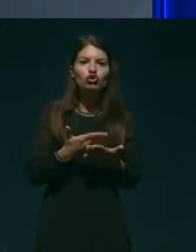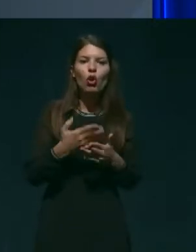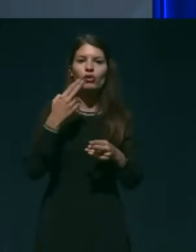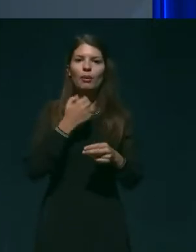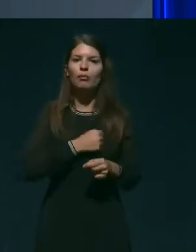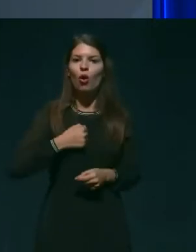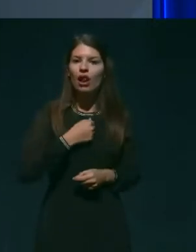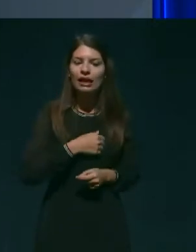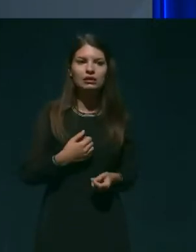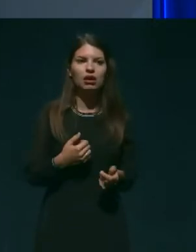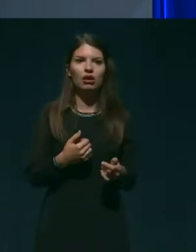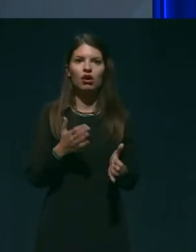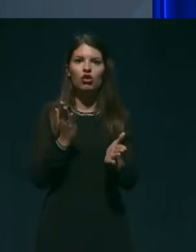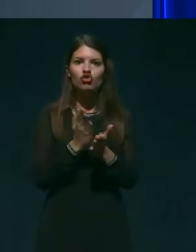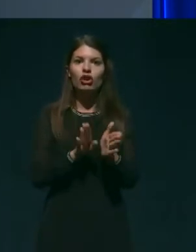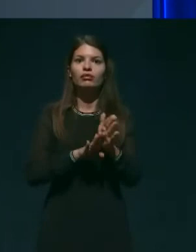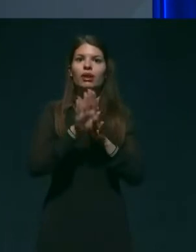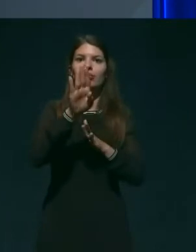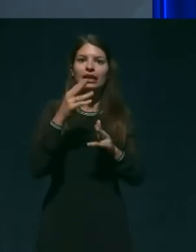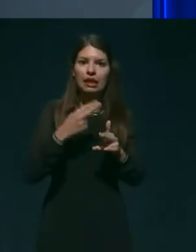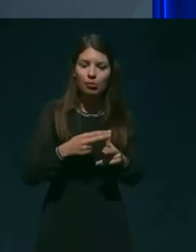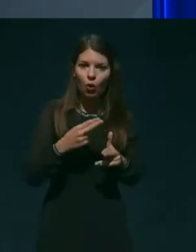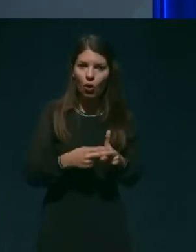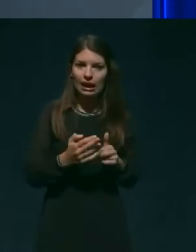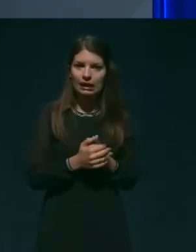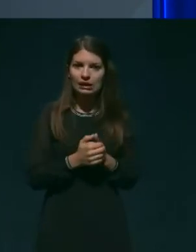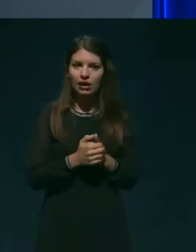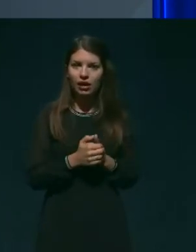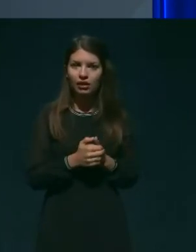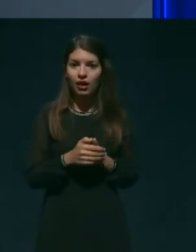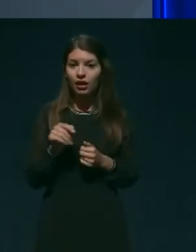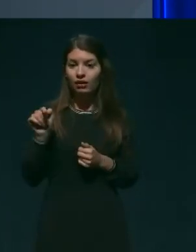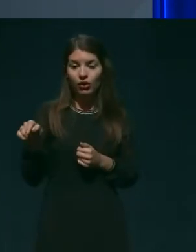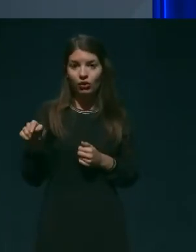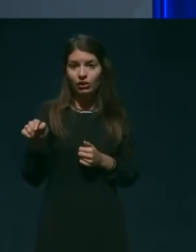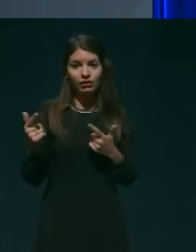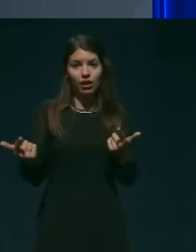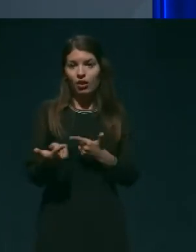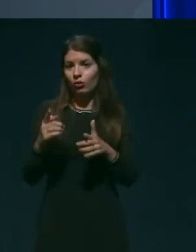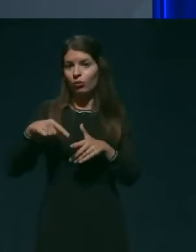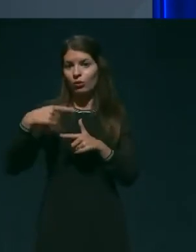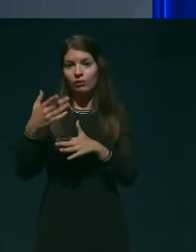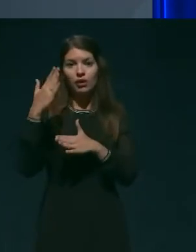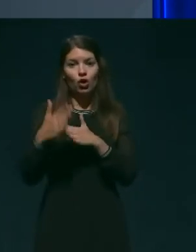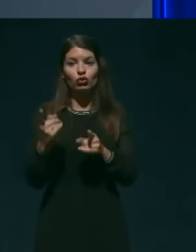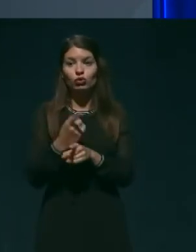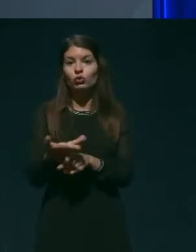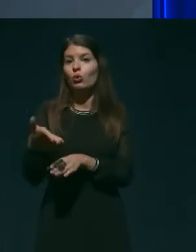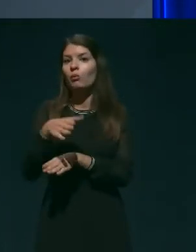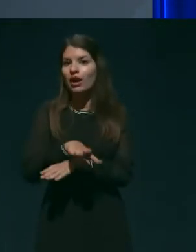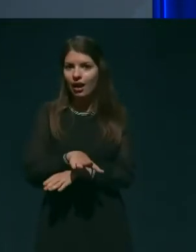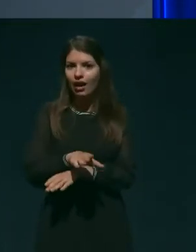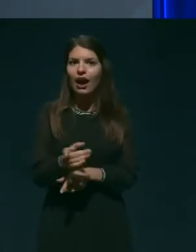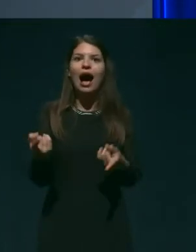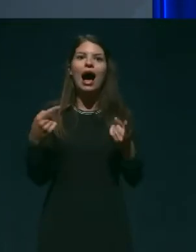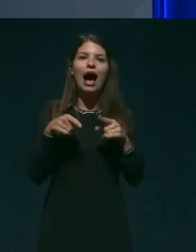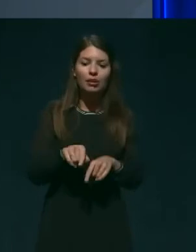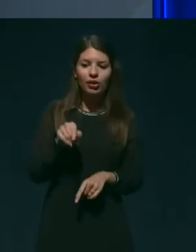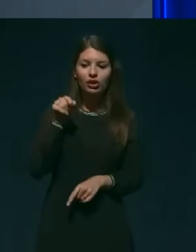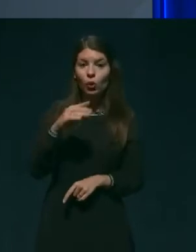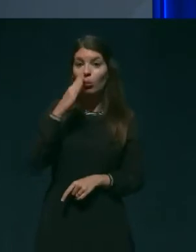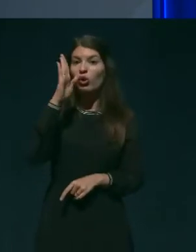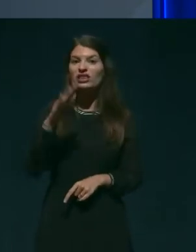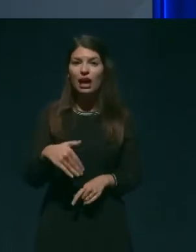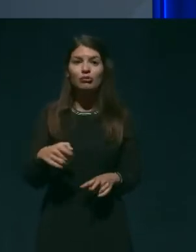stanovalec čist po poteku te bolezni lahko tudi umre, ali gre za poslabšanje zaradi novo nastale